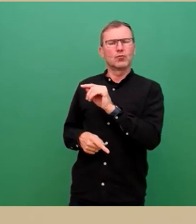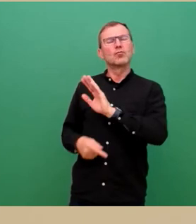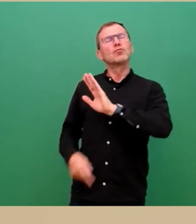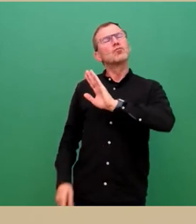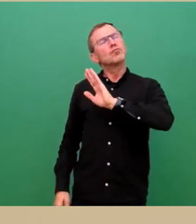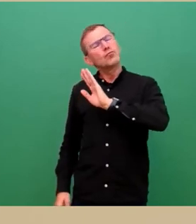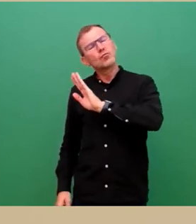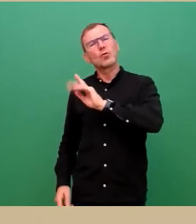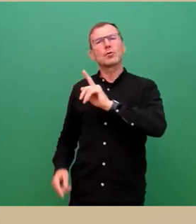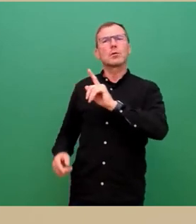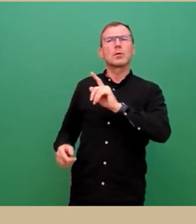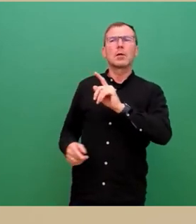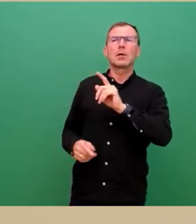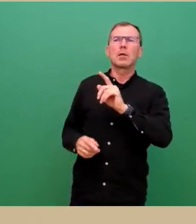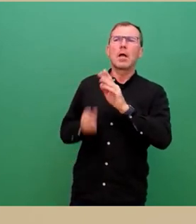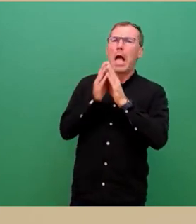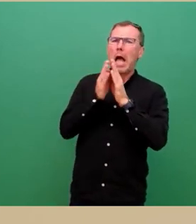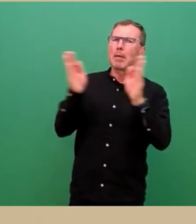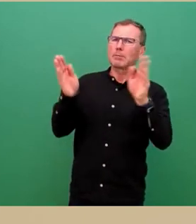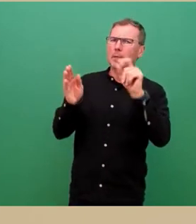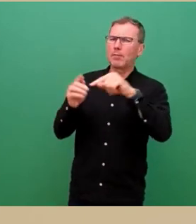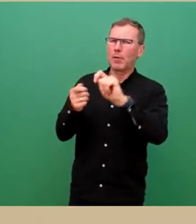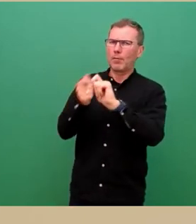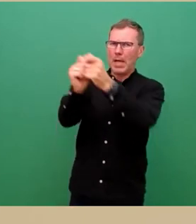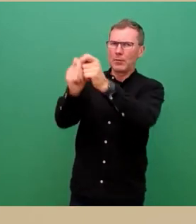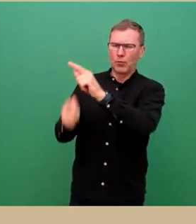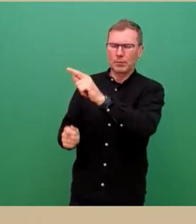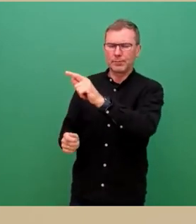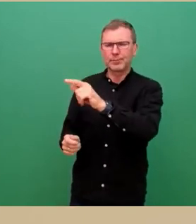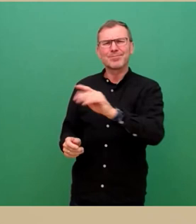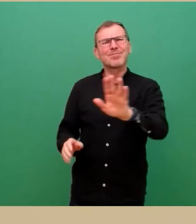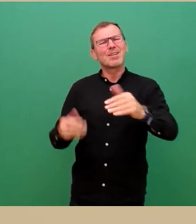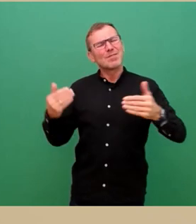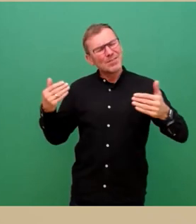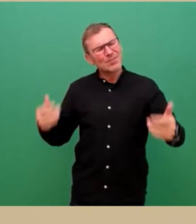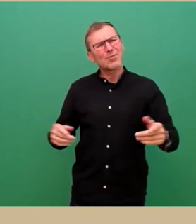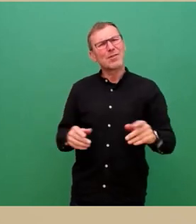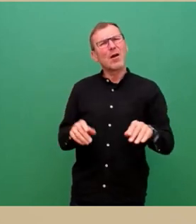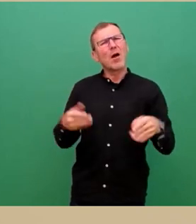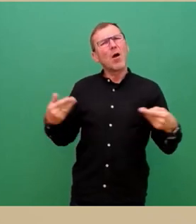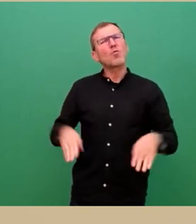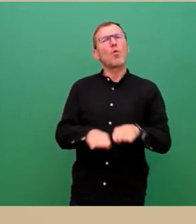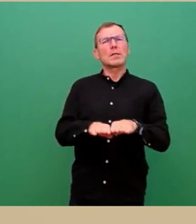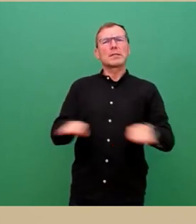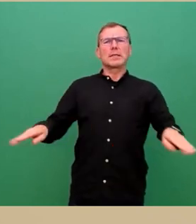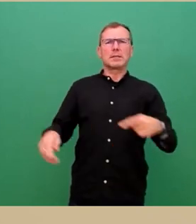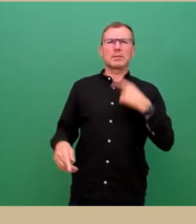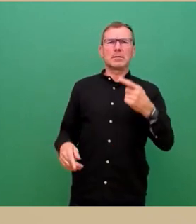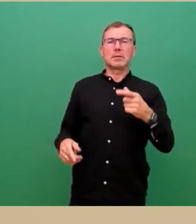dort ist eine Perspektive absehbar. Wir haben, um das mal generell zu sagen, bei den Brücken,